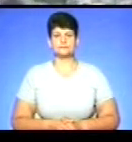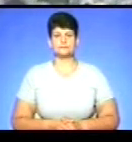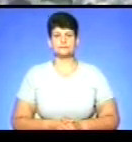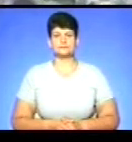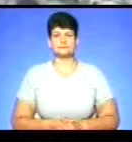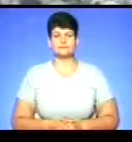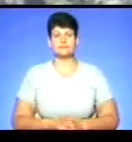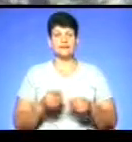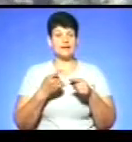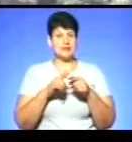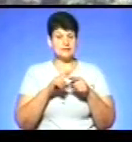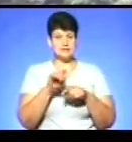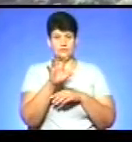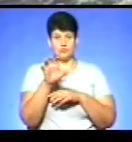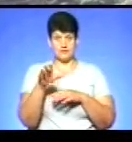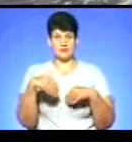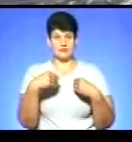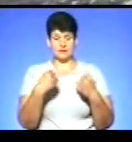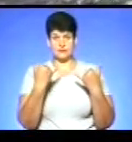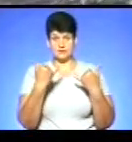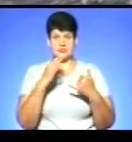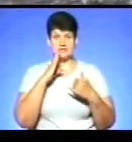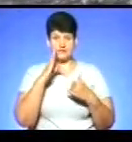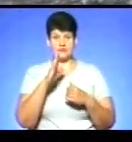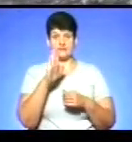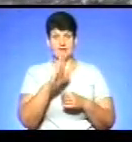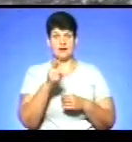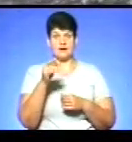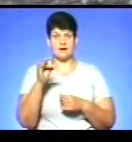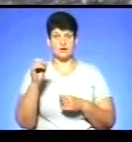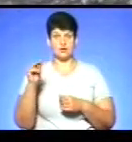Ці світлини нам надіслав сьогодні зранку Віталій Гаранджук.